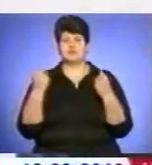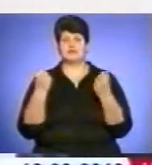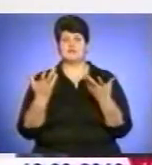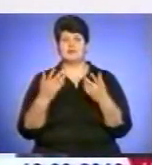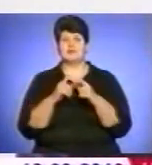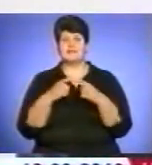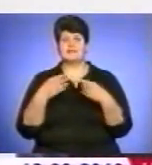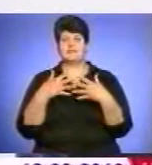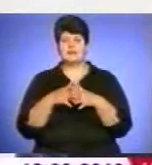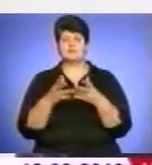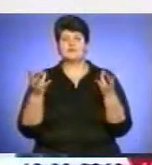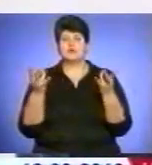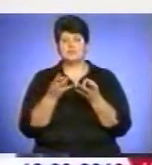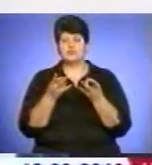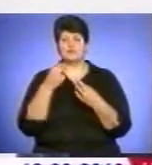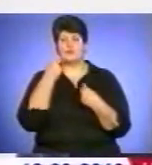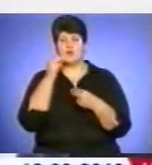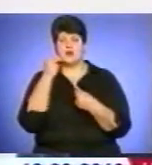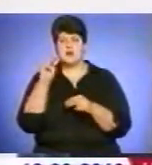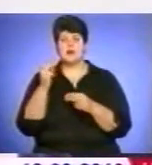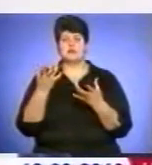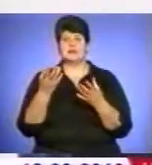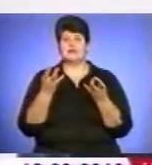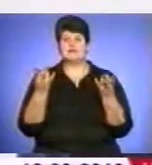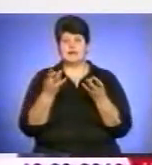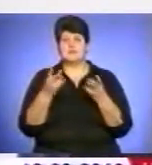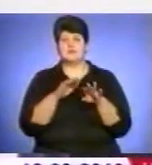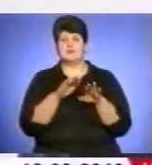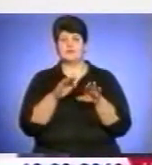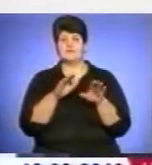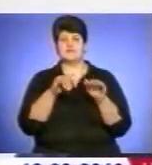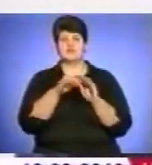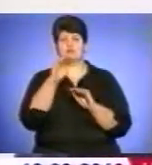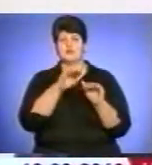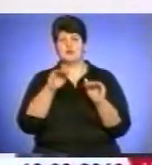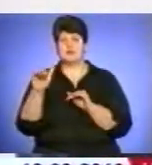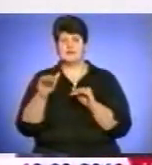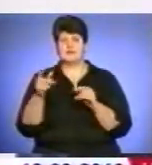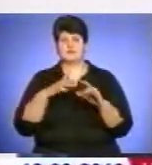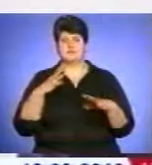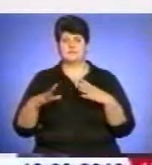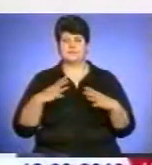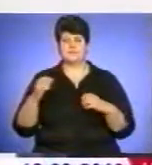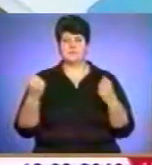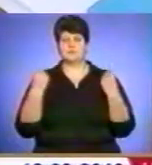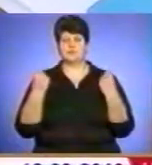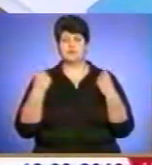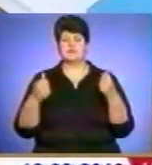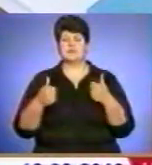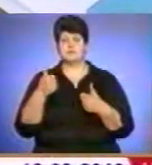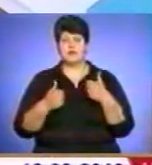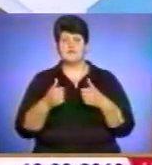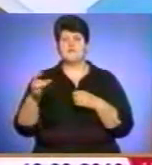значного покращення, приведені рік до рівня, який відповідає сучасним вимогам проведення начальних тренувальних заняттів, спортивних змагань. У